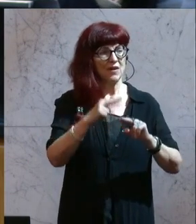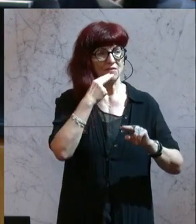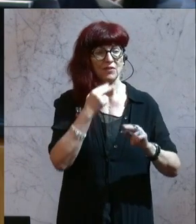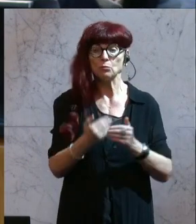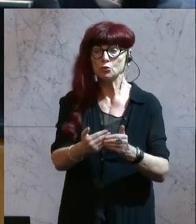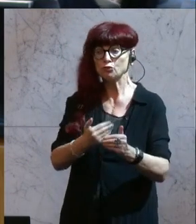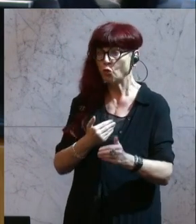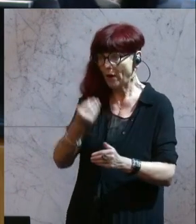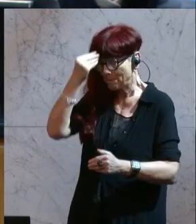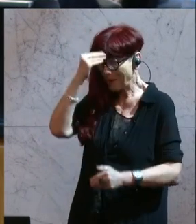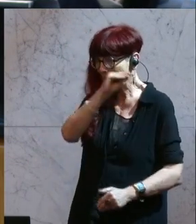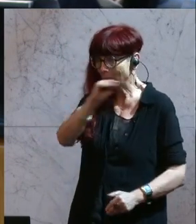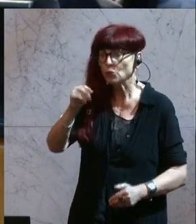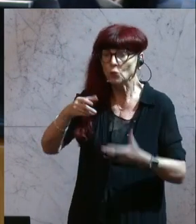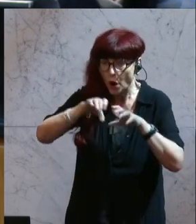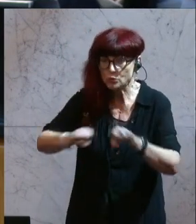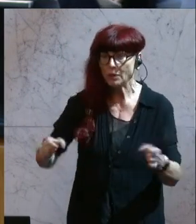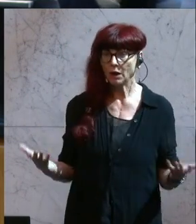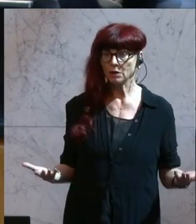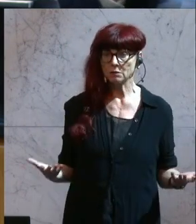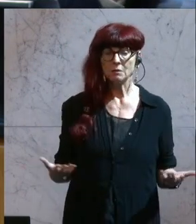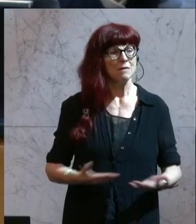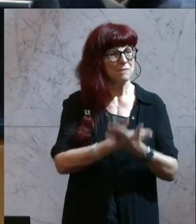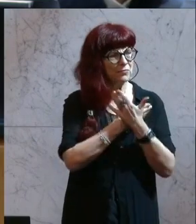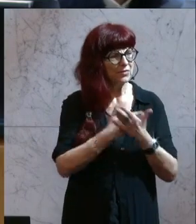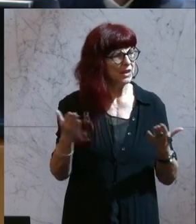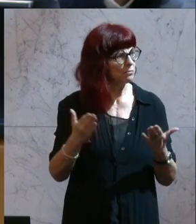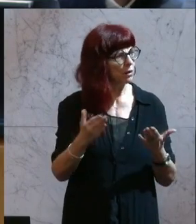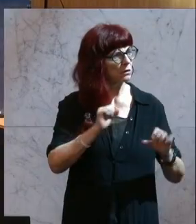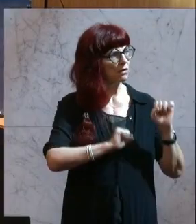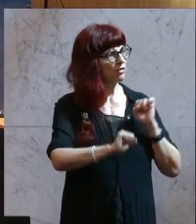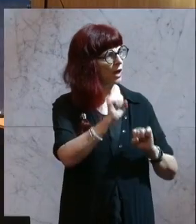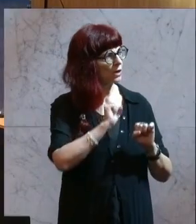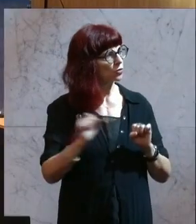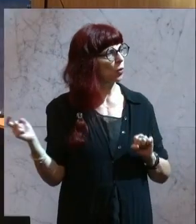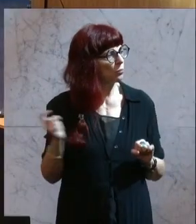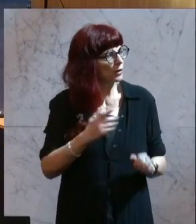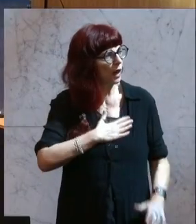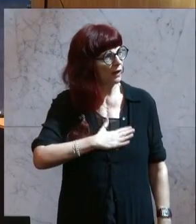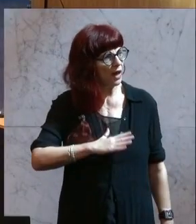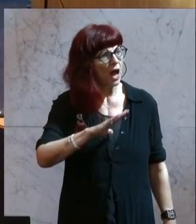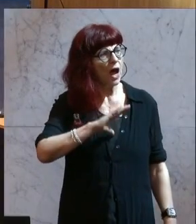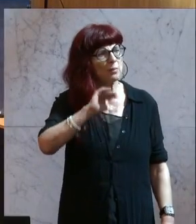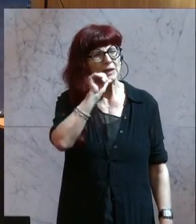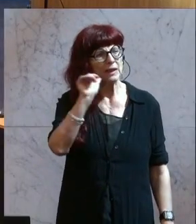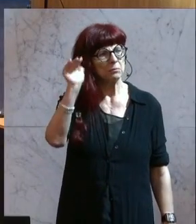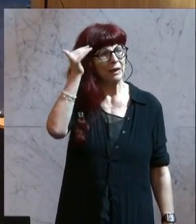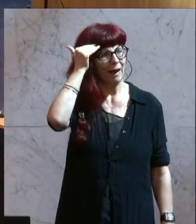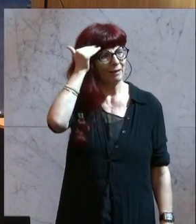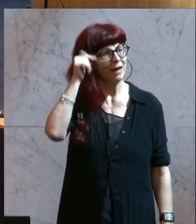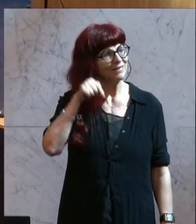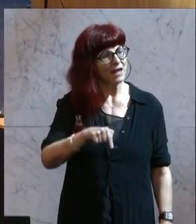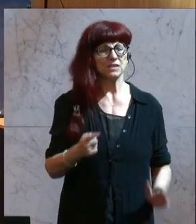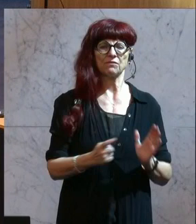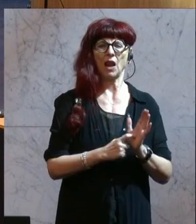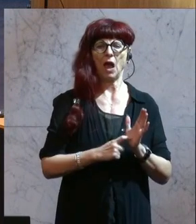bespricht und auch ausmacht. Ich glaube, es hätte sich niemand hier gewehrt kommen. Aber es ist mir völlig unbekannt, dass das gefordert gewesen wäre